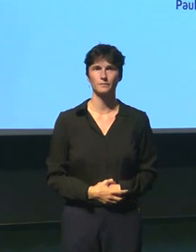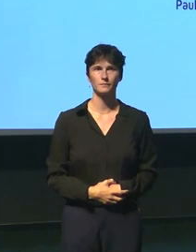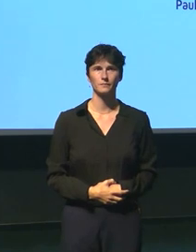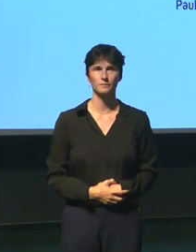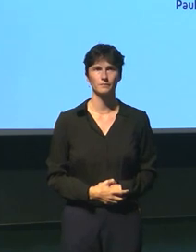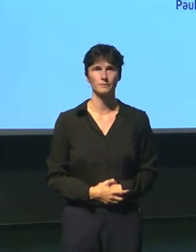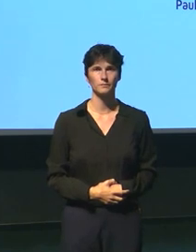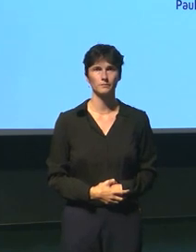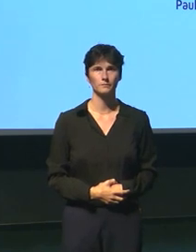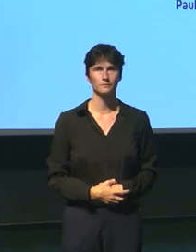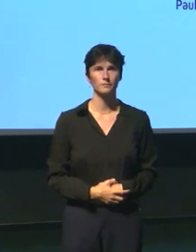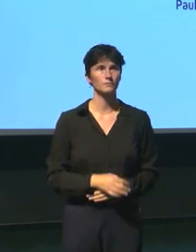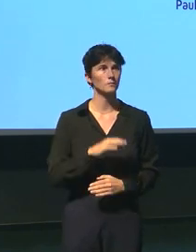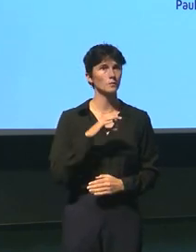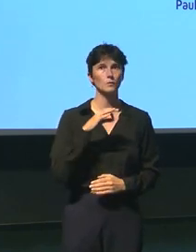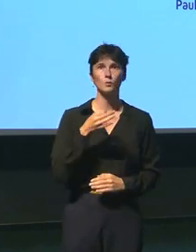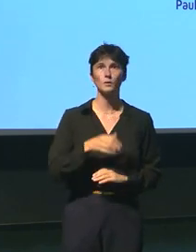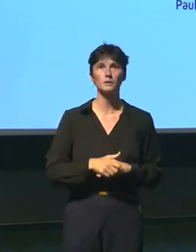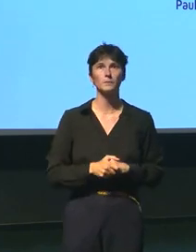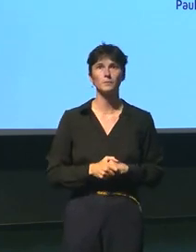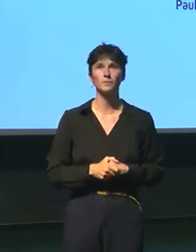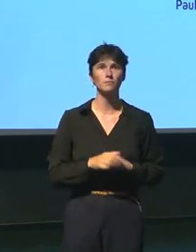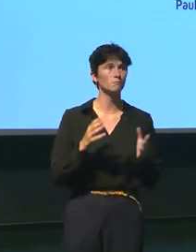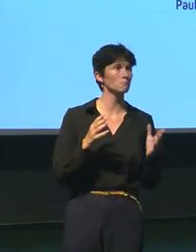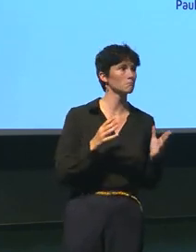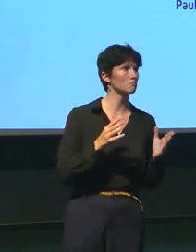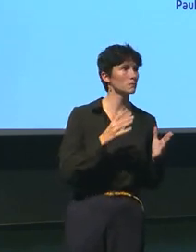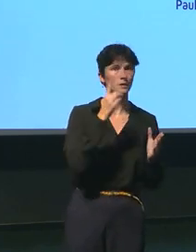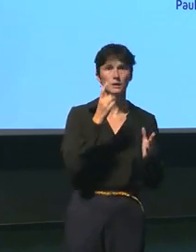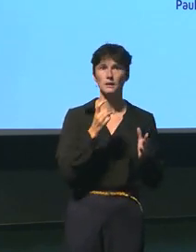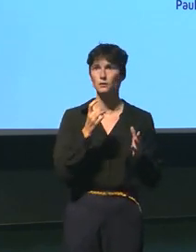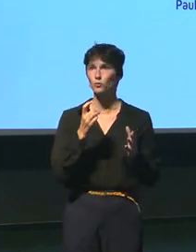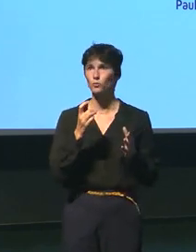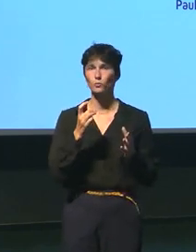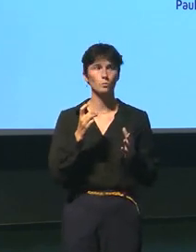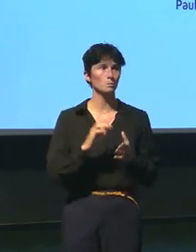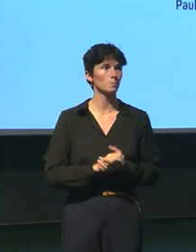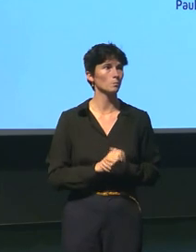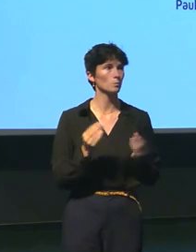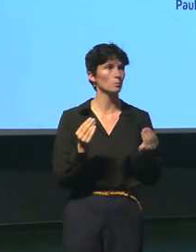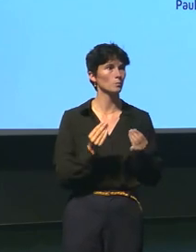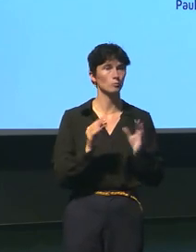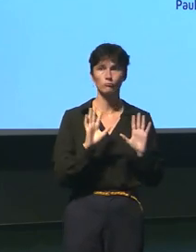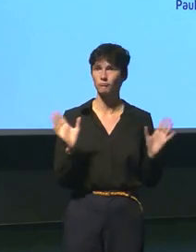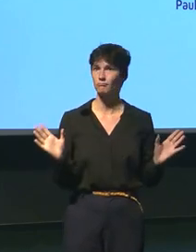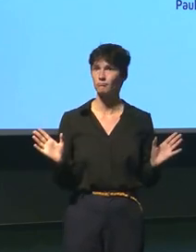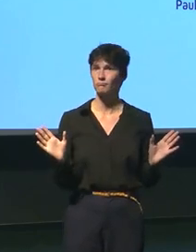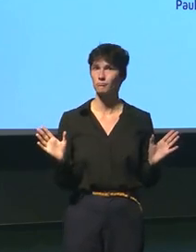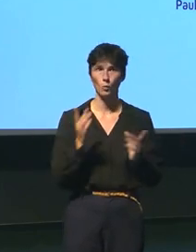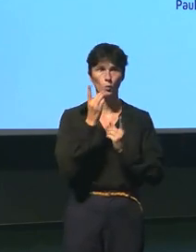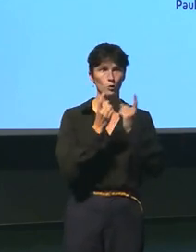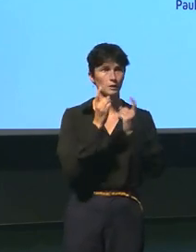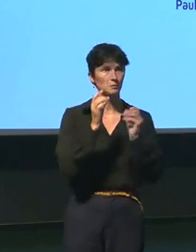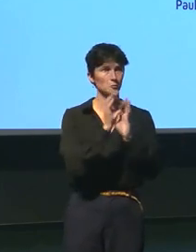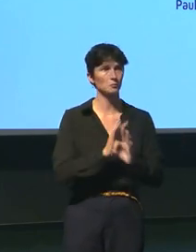Bien Oui Oui Est-ce qu'il y une question ? Il n pas d'autres questions